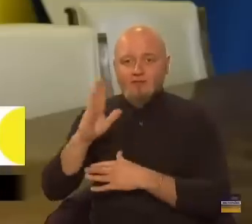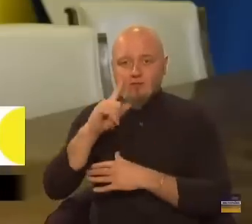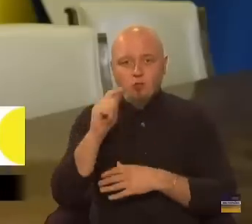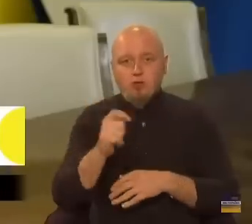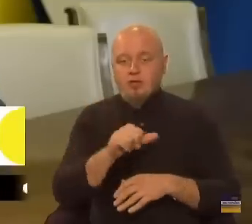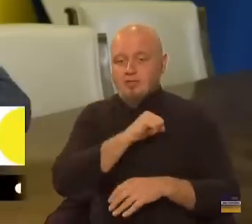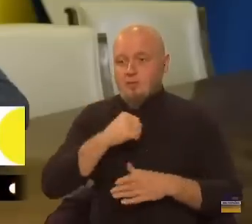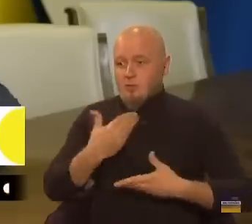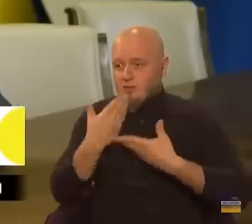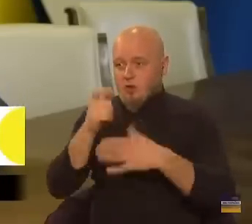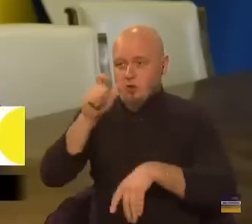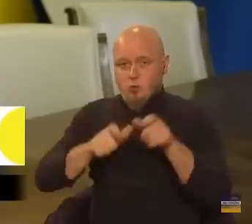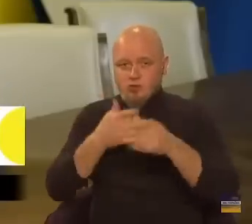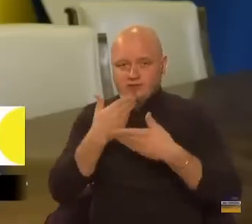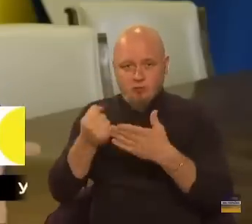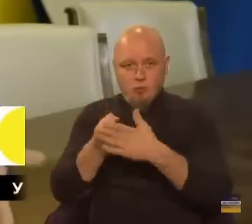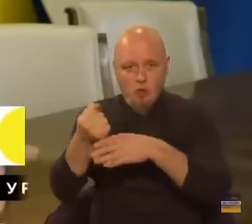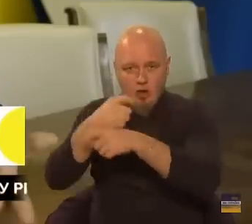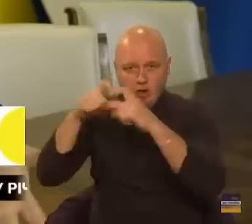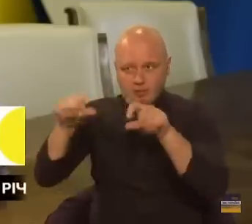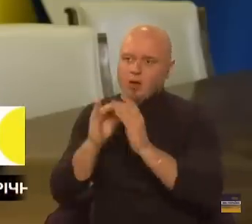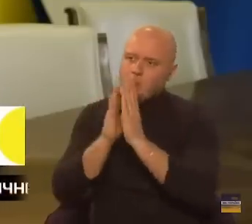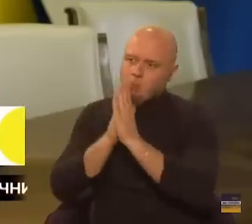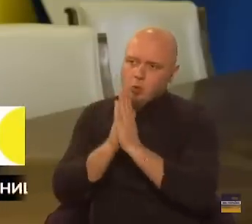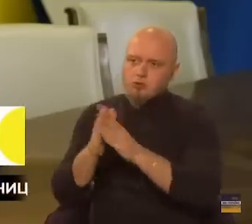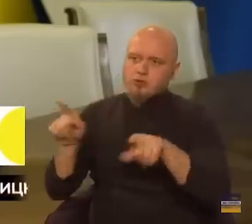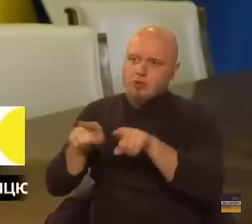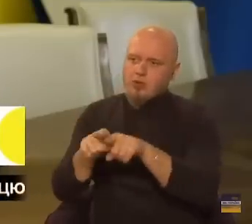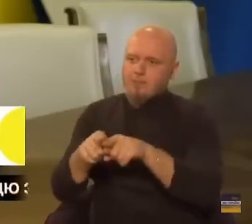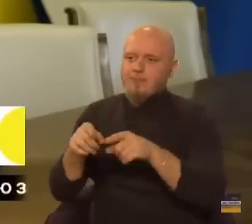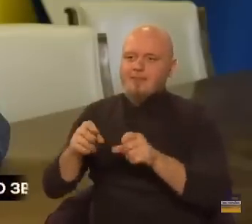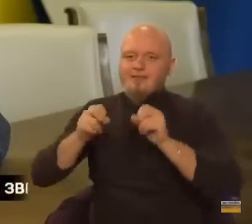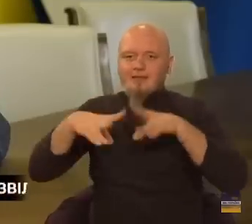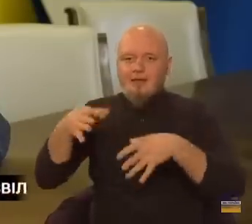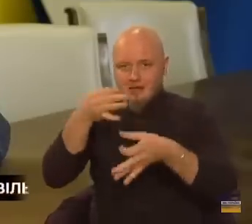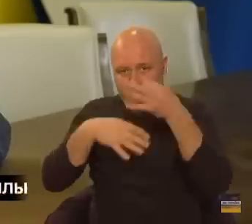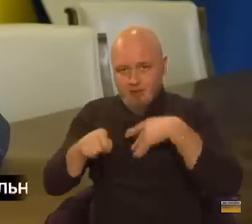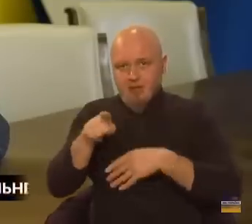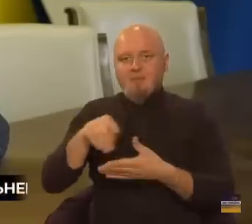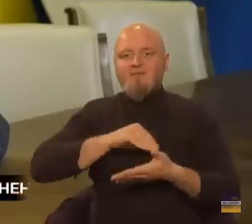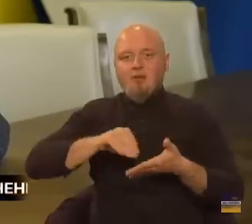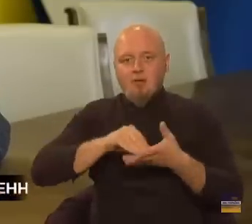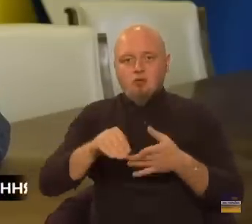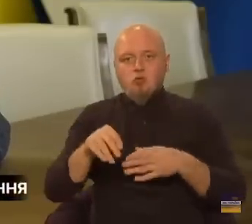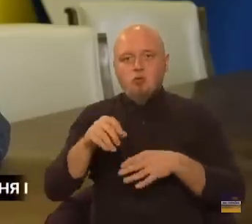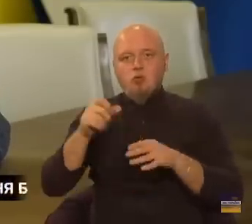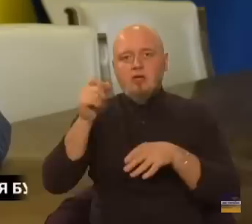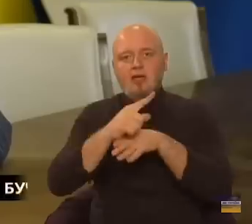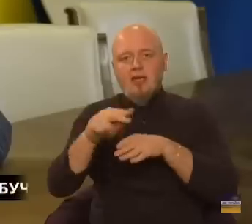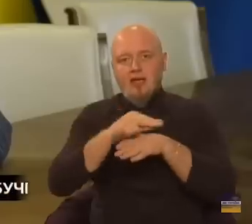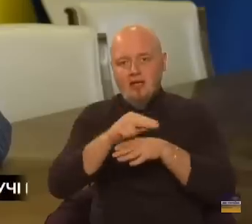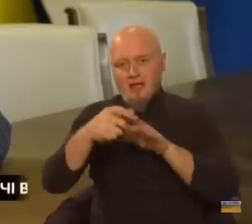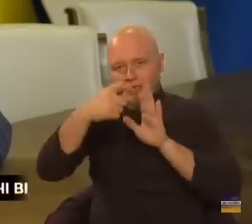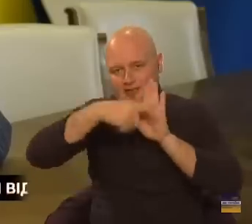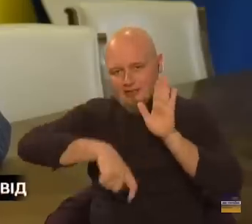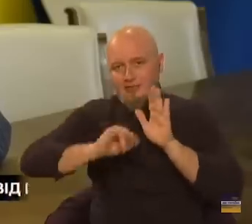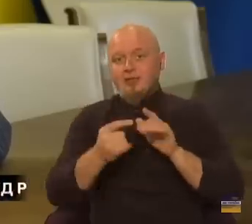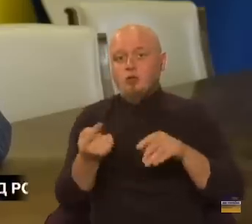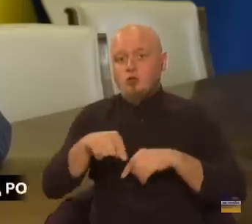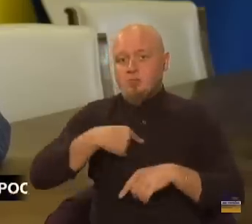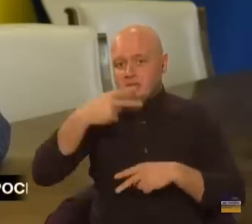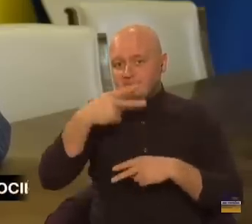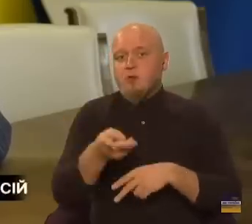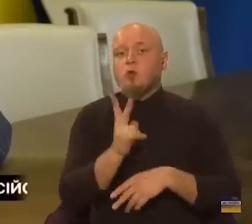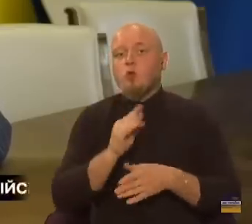Самозвернення, люди звертаються до аптеки і просять такі рецептурні препарати. Їм виписують рецепти, і тоді ми